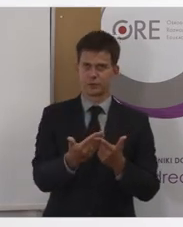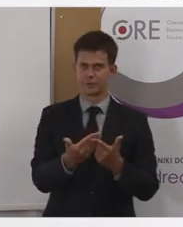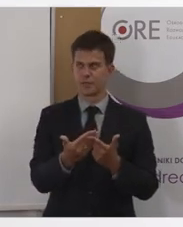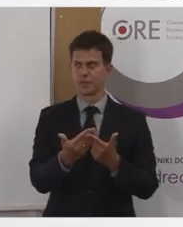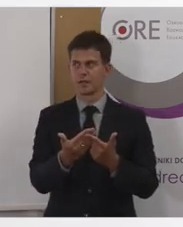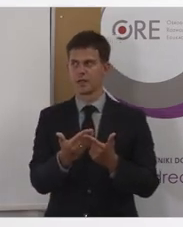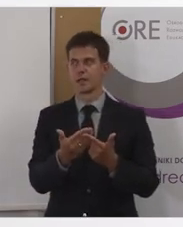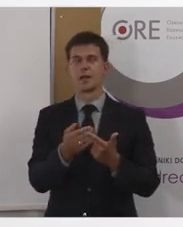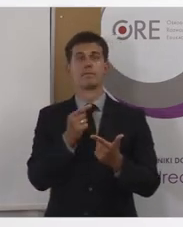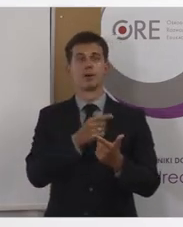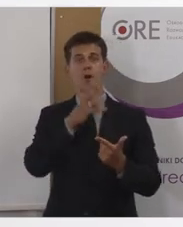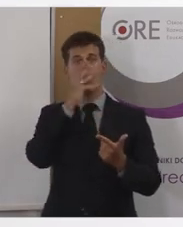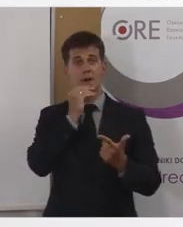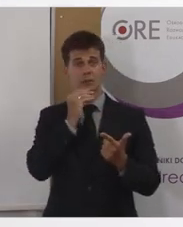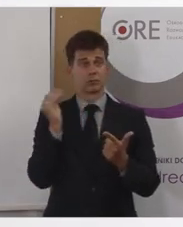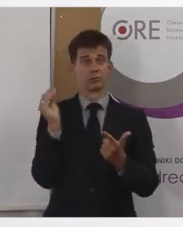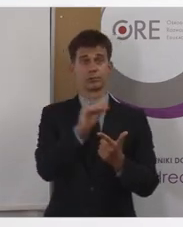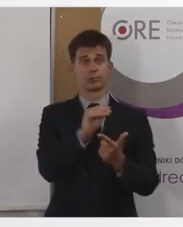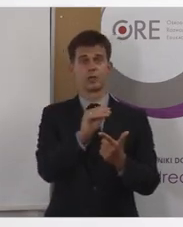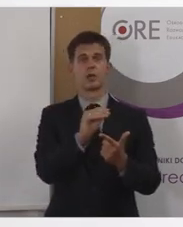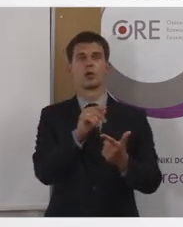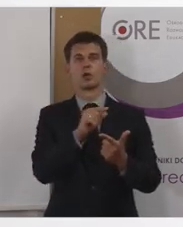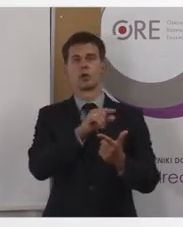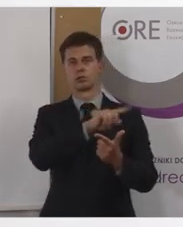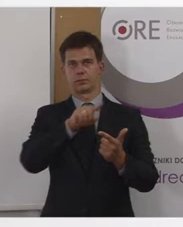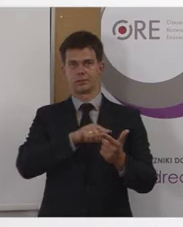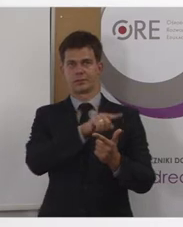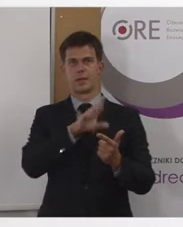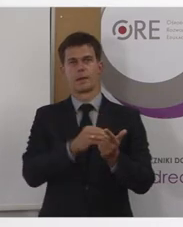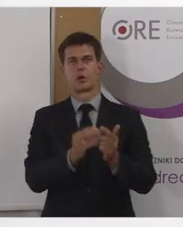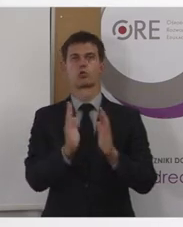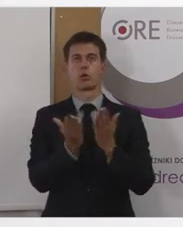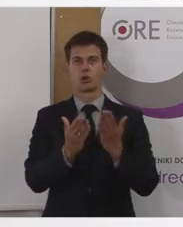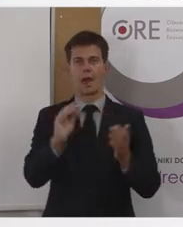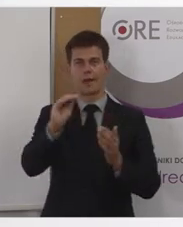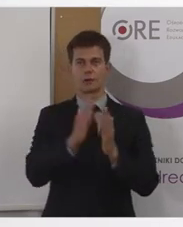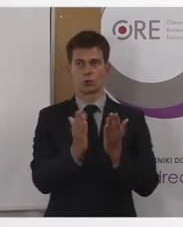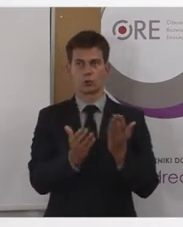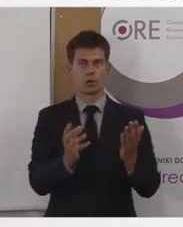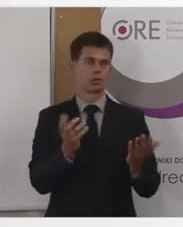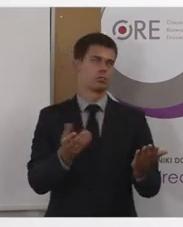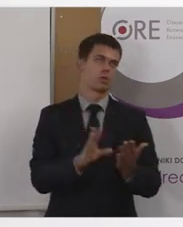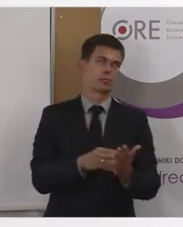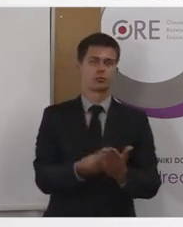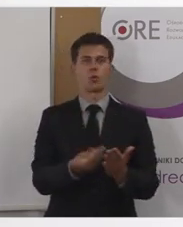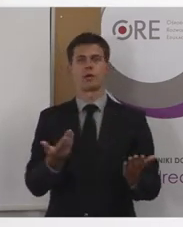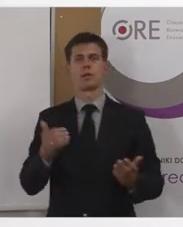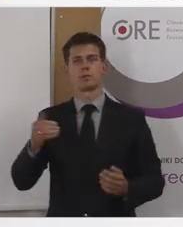Ponieważ dana ilustracja, np. umieszczona w podręczniku, załóżmy, że będzie to